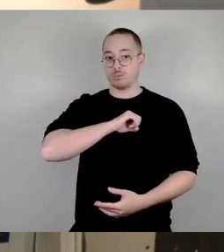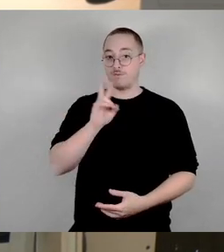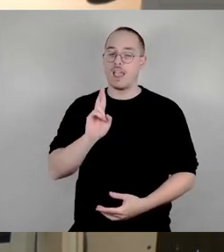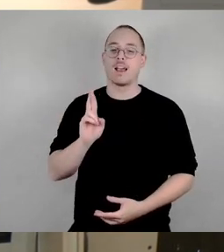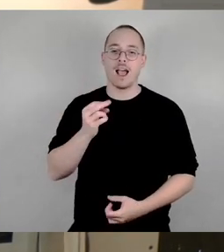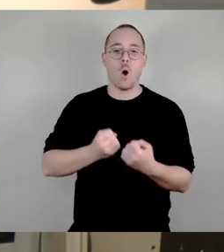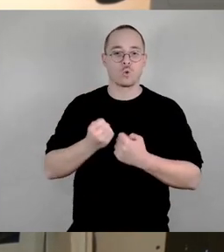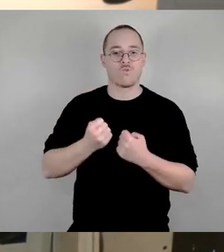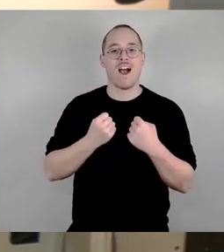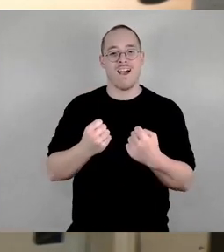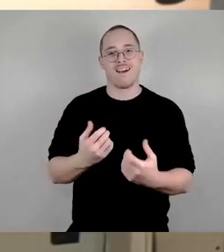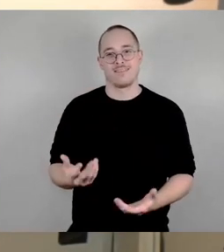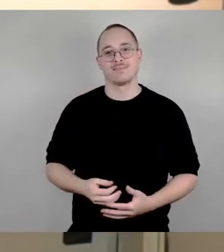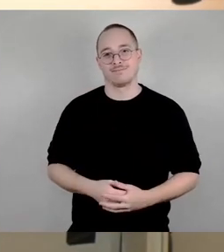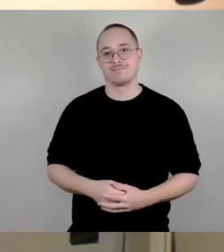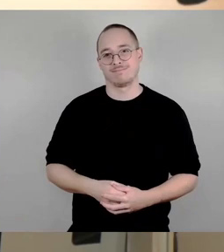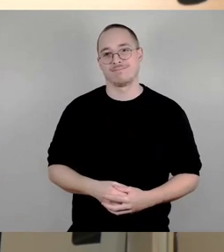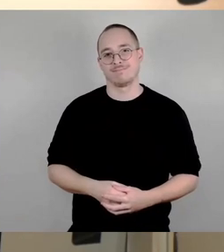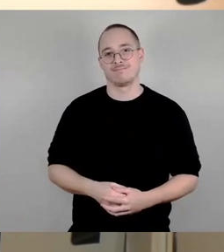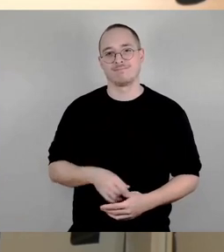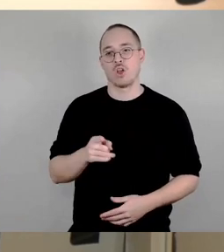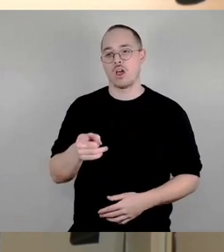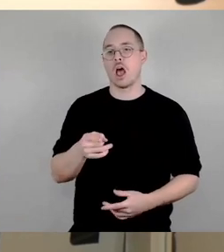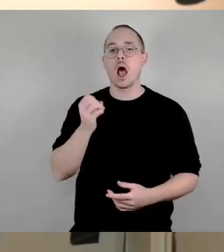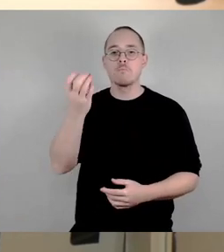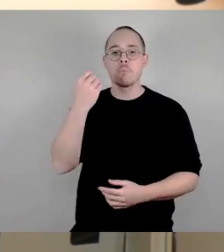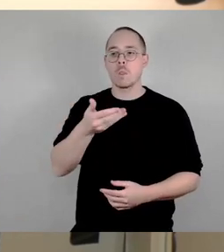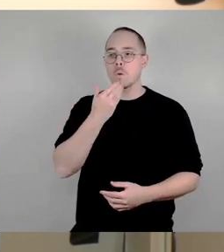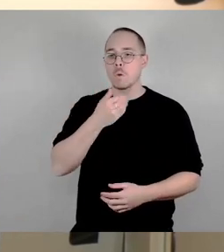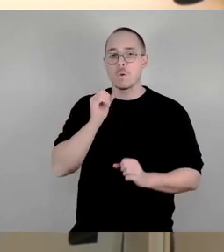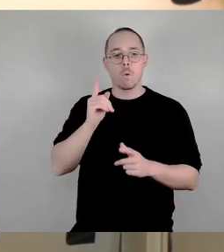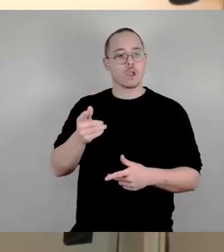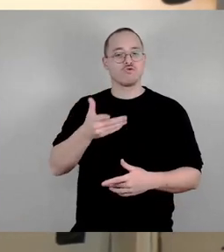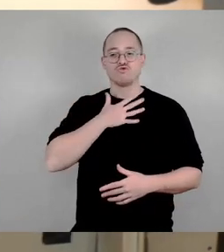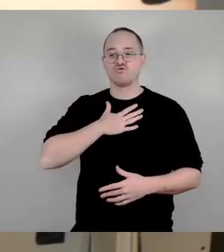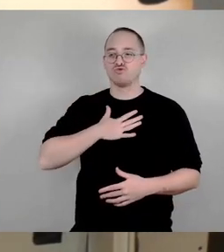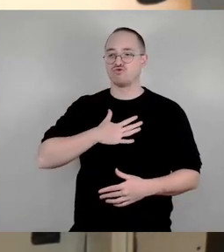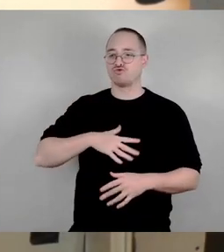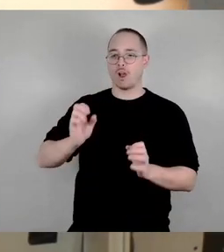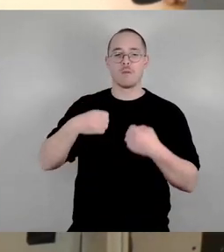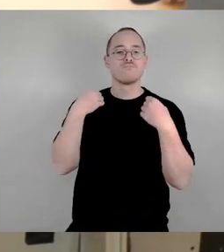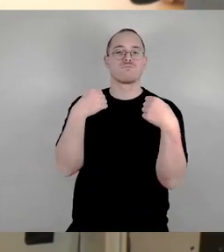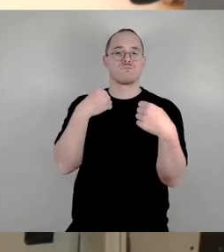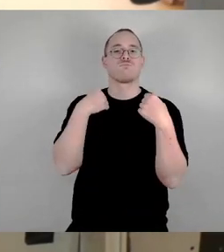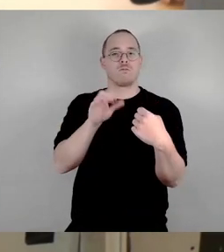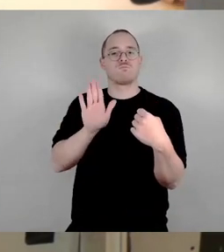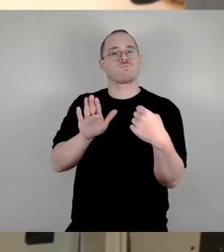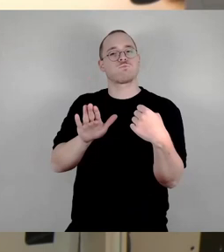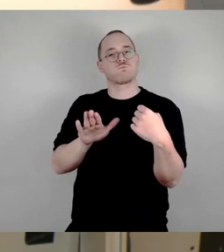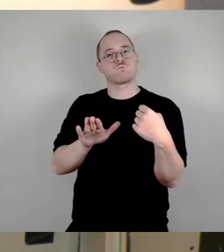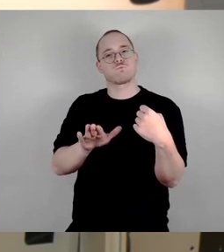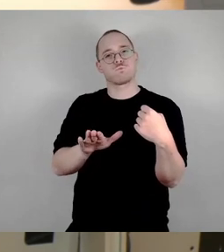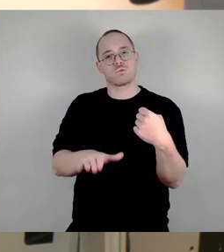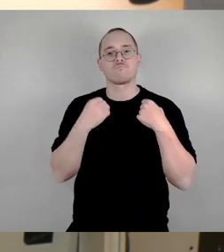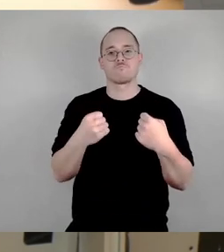Ampelhalt durchbrettern kann. Und das nicht nur am Neustädter Markt. Zuletzt wärmte